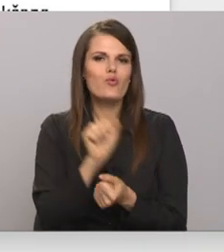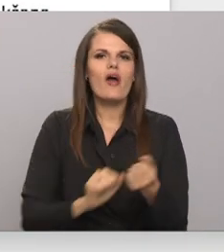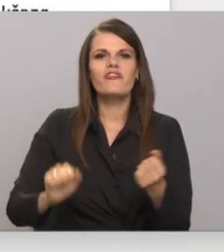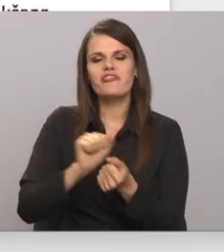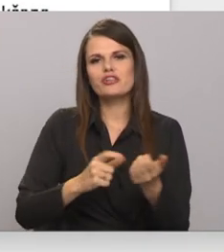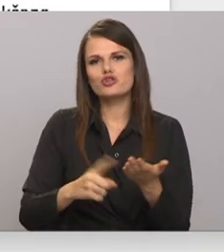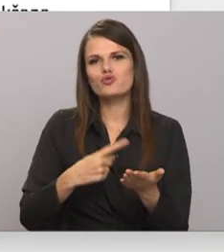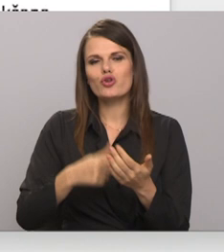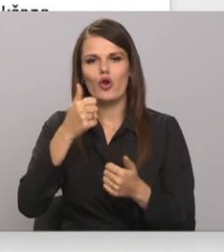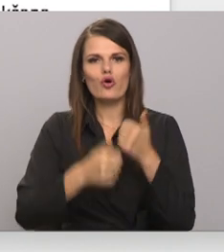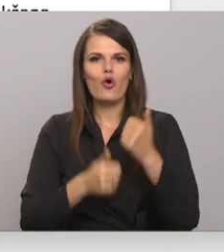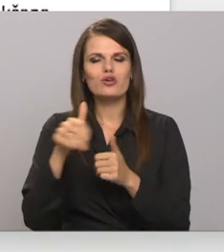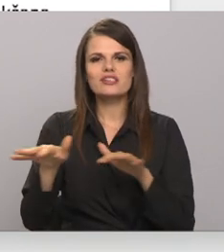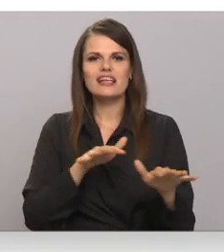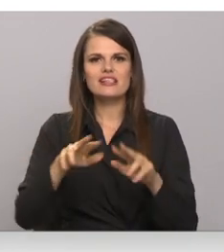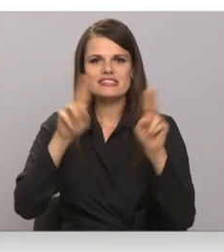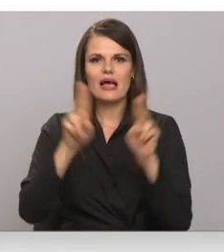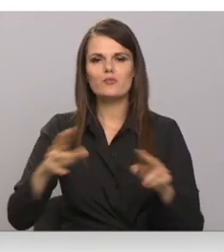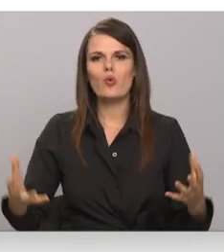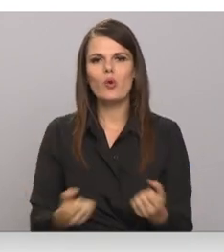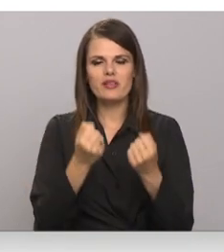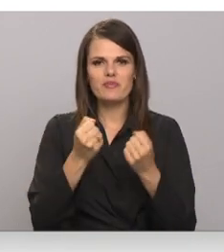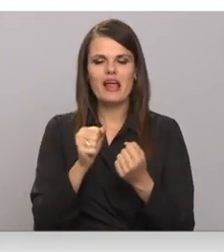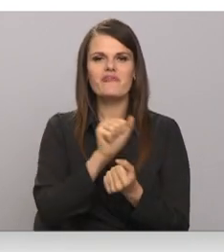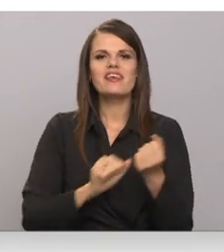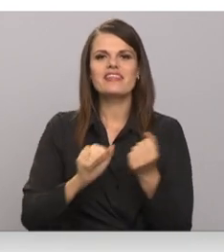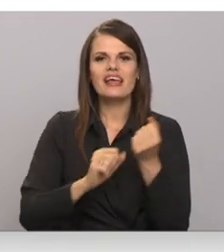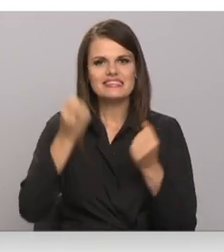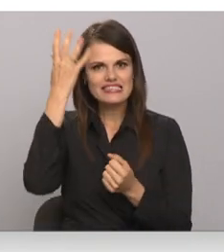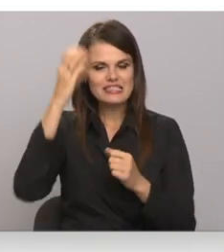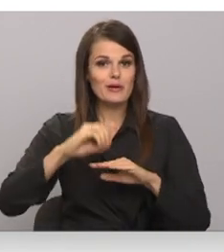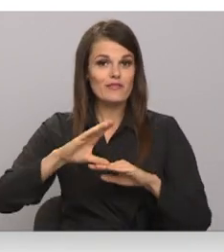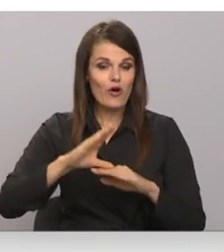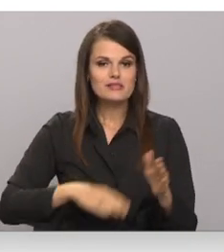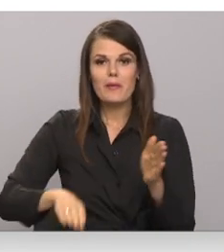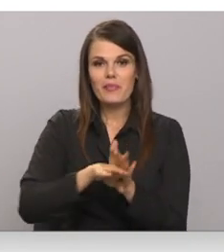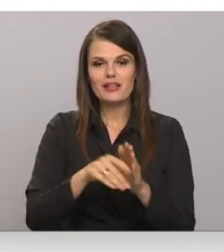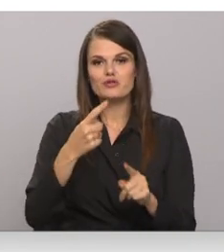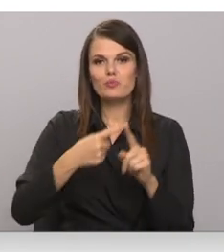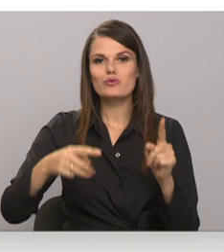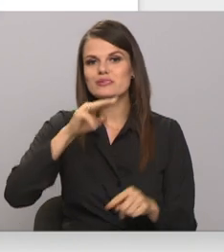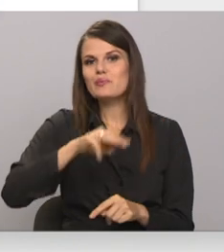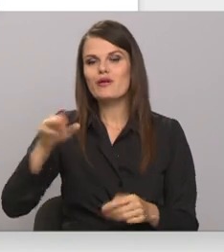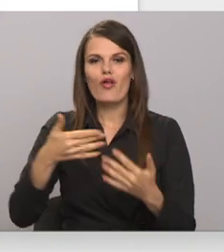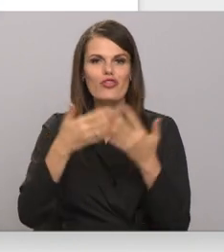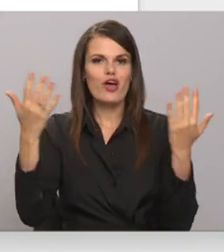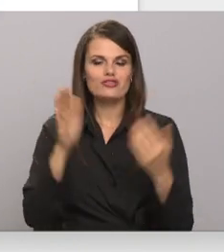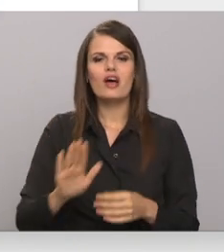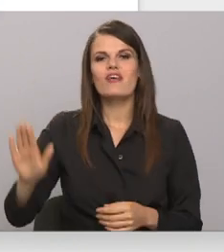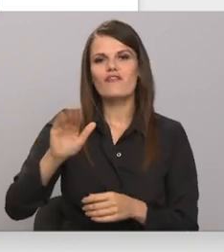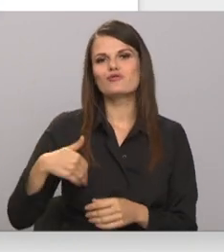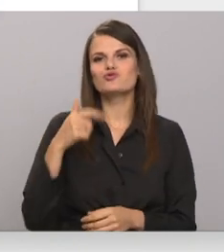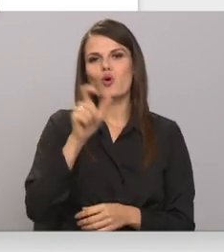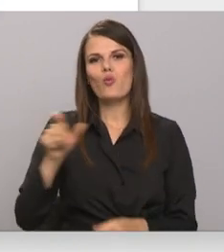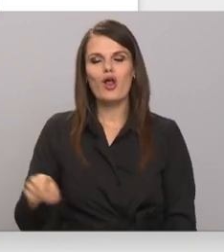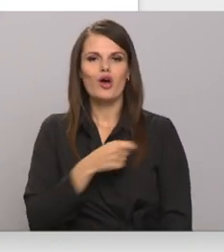rīkojas starptautisks nodibinājums vides izglītības fonds. Šogad tajā piedalījās gandrīz pusmiljons dažādu valstu skolēnu un studentu